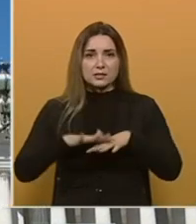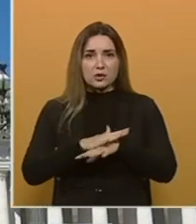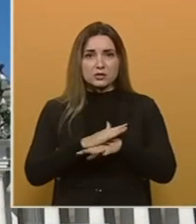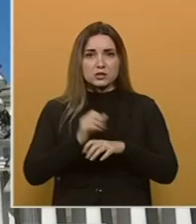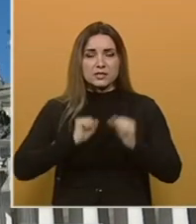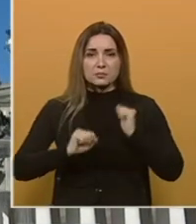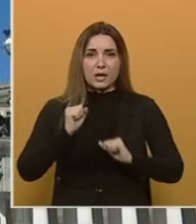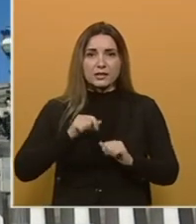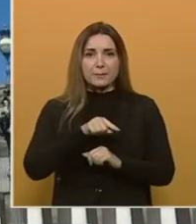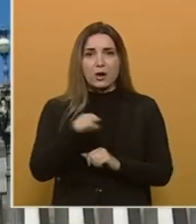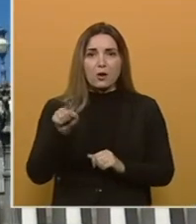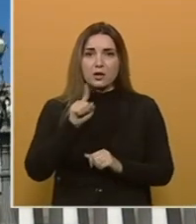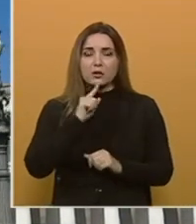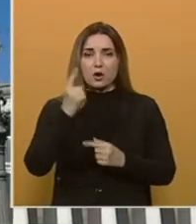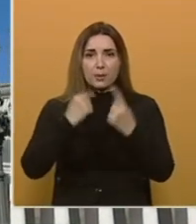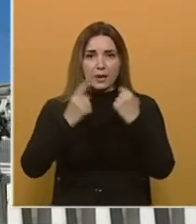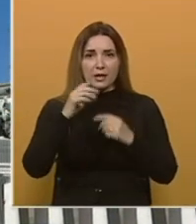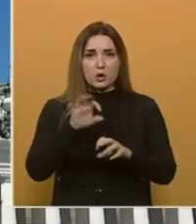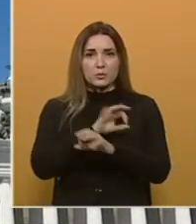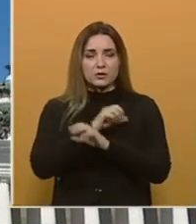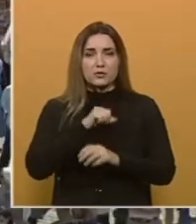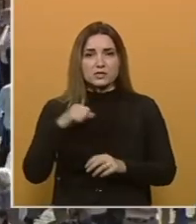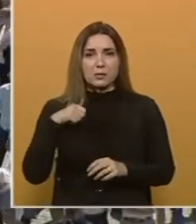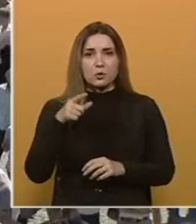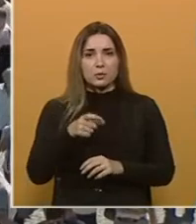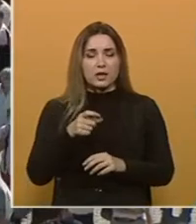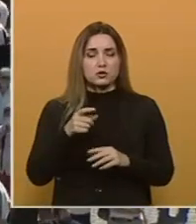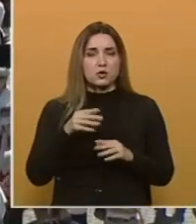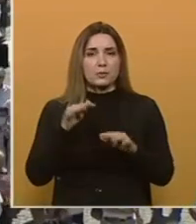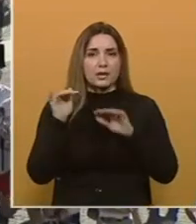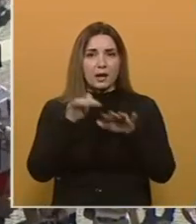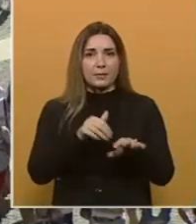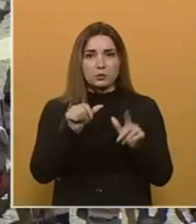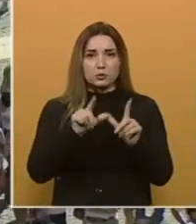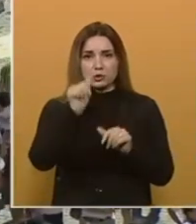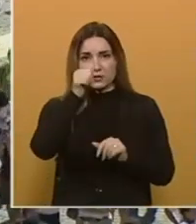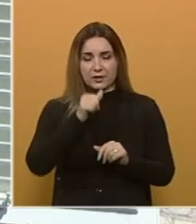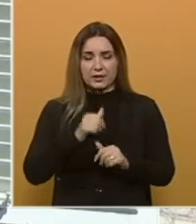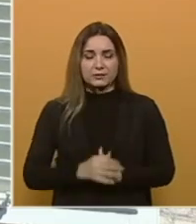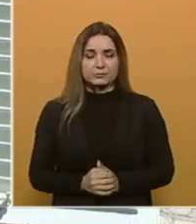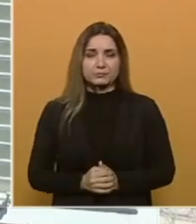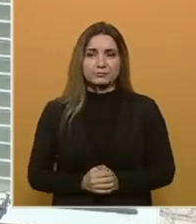spatnjama onih koji oplakuju mrtve u samoubilačkom napadu u četvrtak na Kabulskom aerodromu.